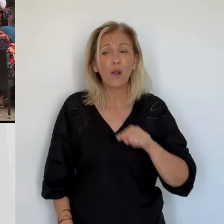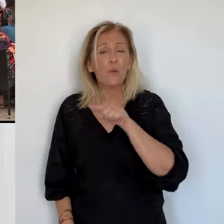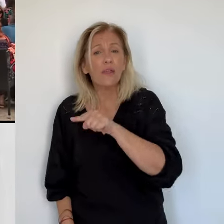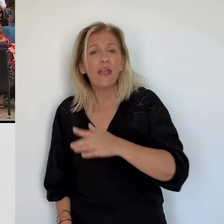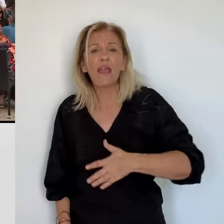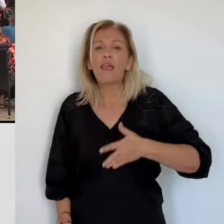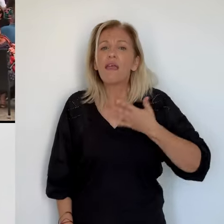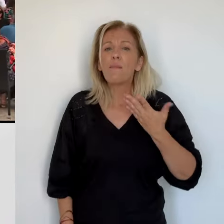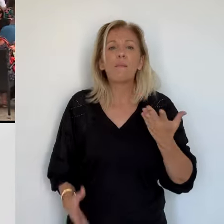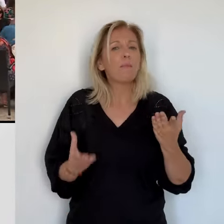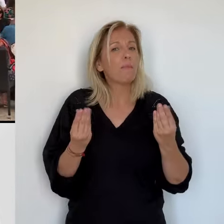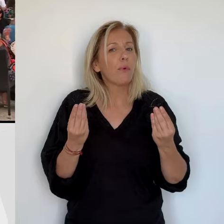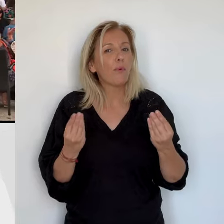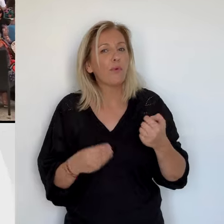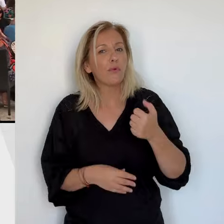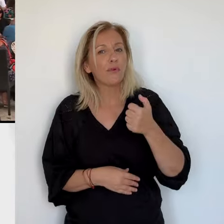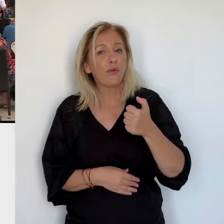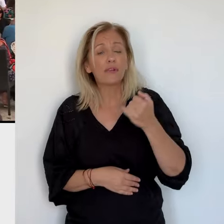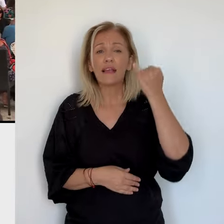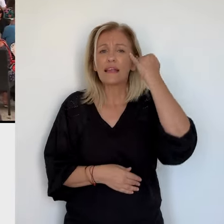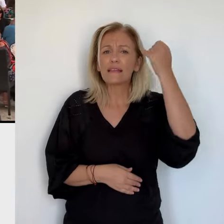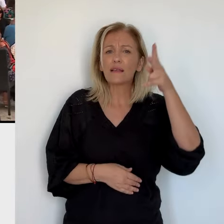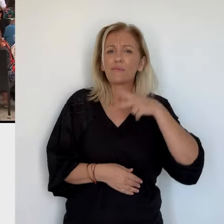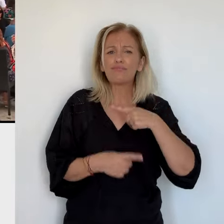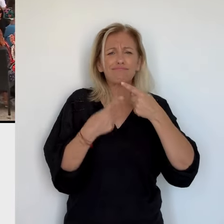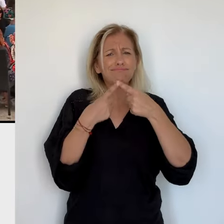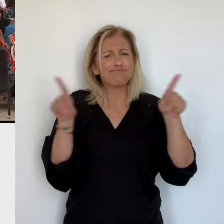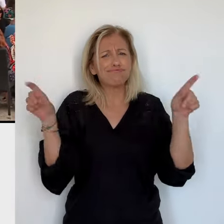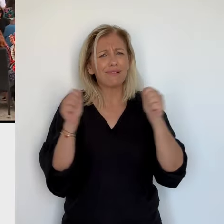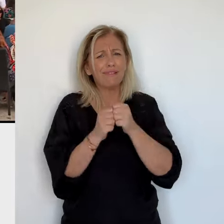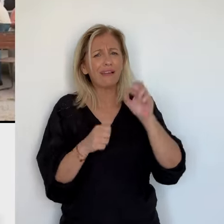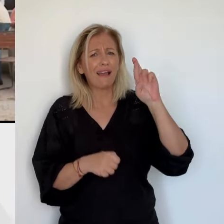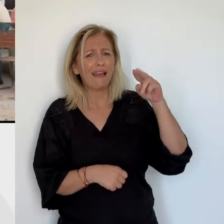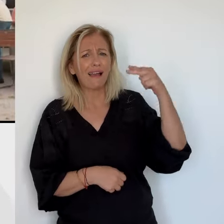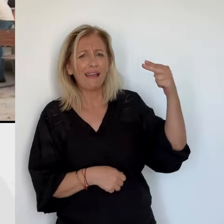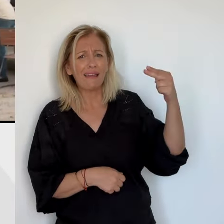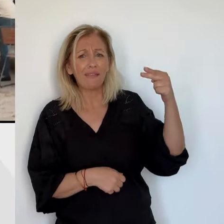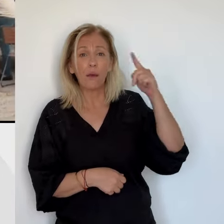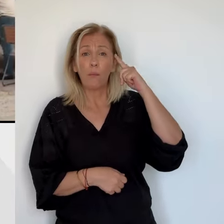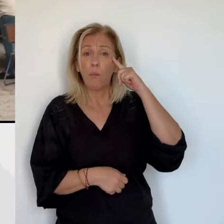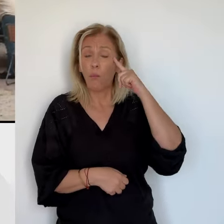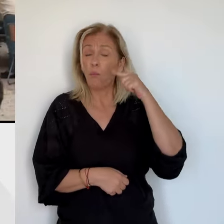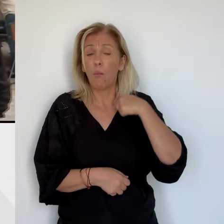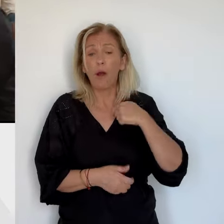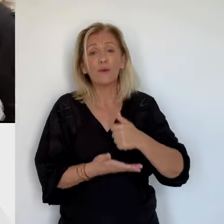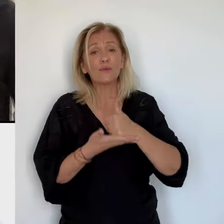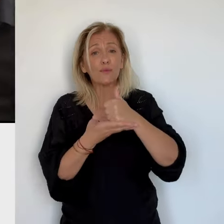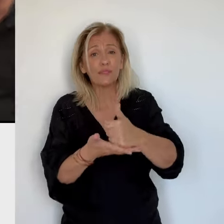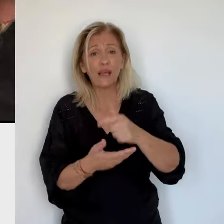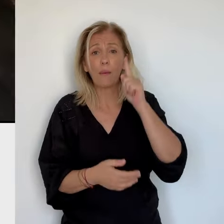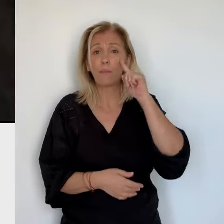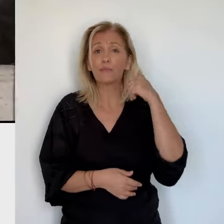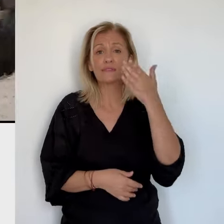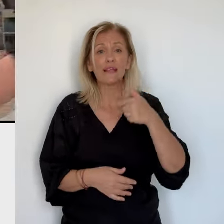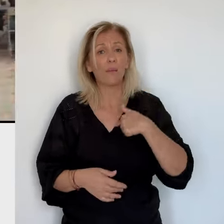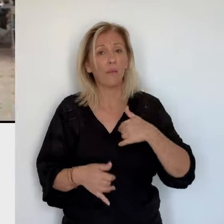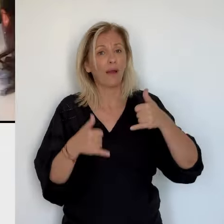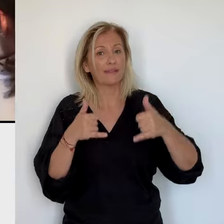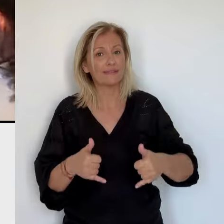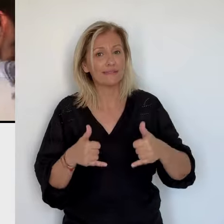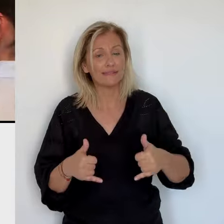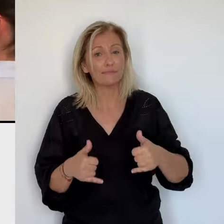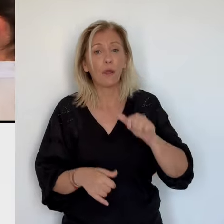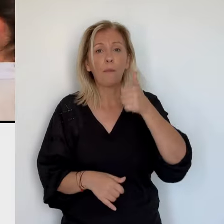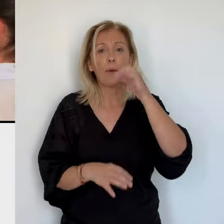représenté hier. Et je veux marquer clairement ma position. Pour rappel, lors du premier tour, Laurent Marcange était